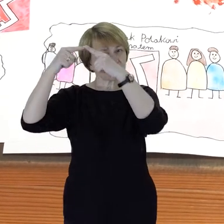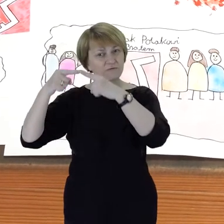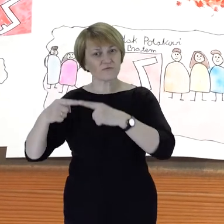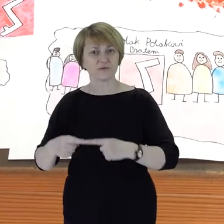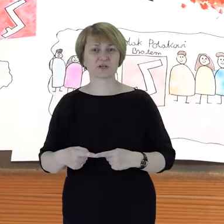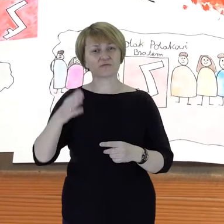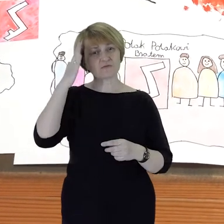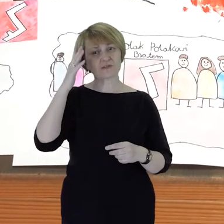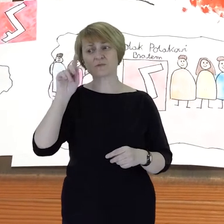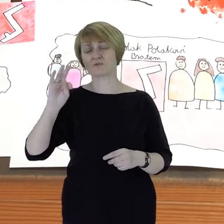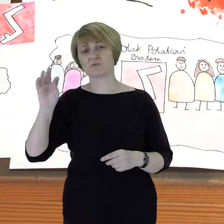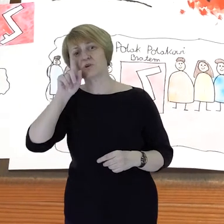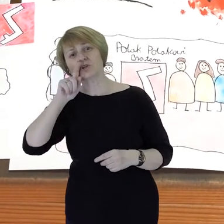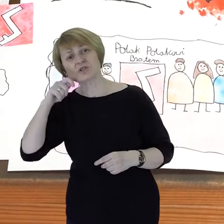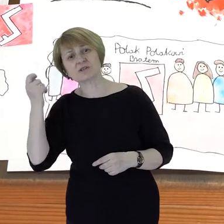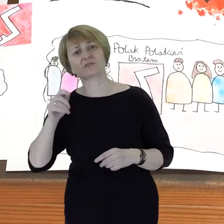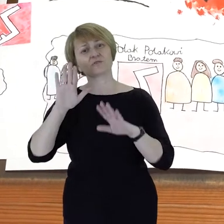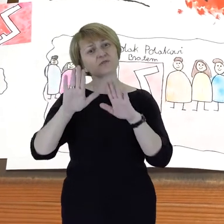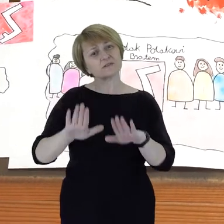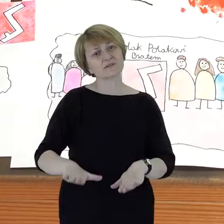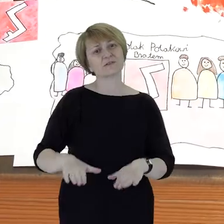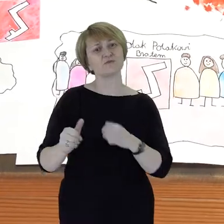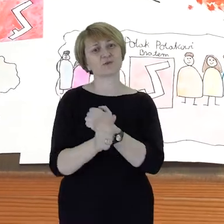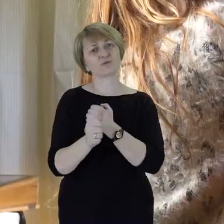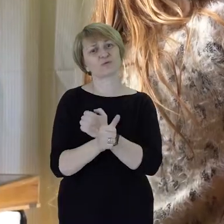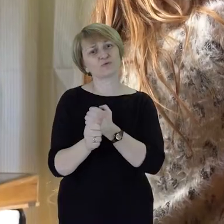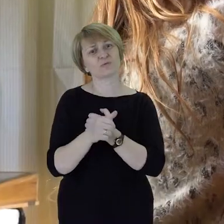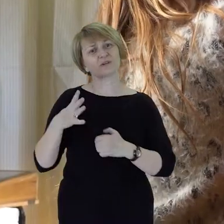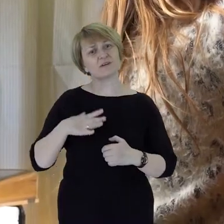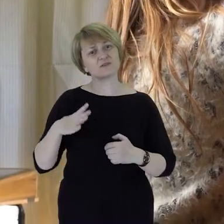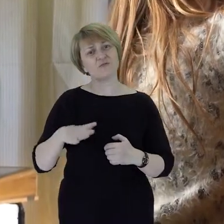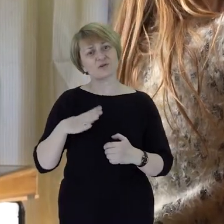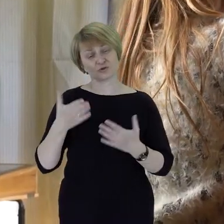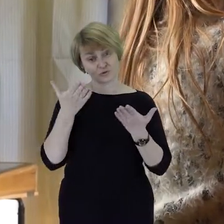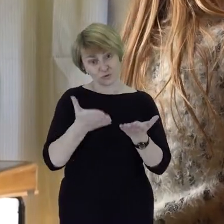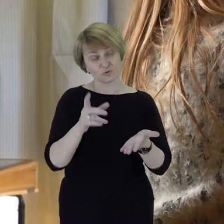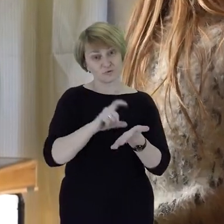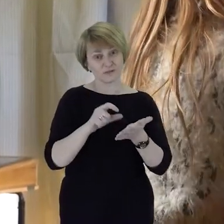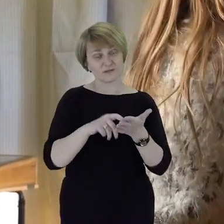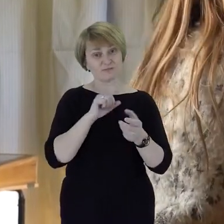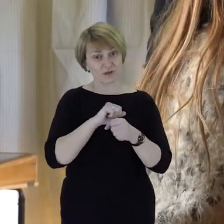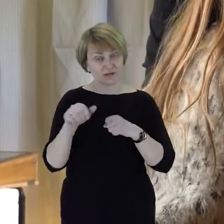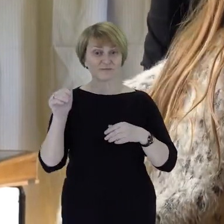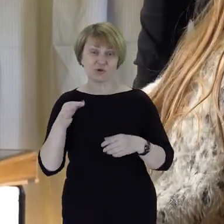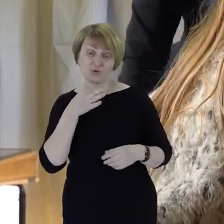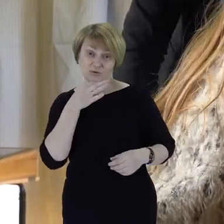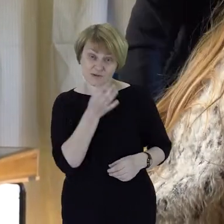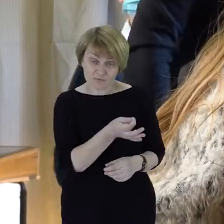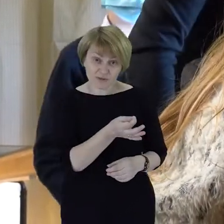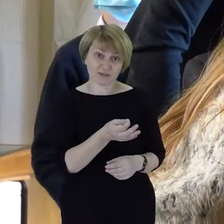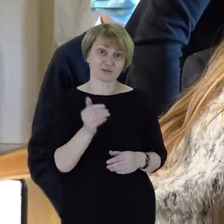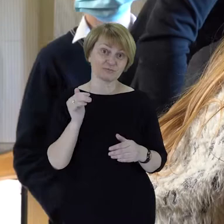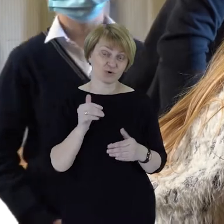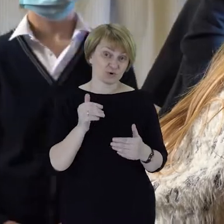inni przodkowie pozostawili jakieś dokumenty lub cenne pamiątki w tej naszej szkolnej izbie tradycji. Także wiedzą, że mogą również zapytać i